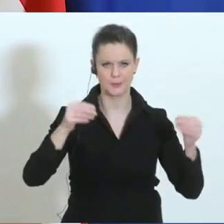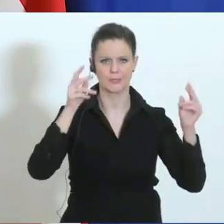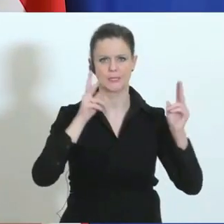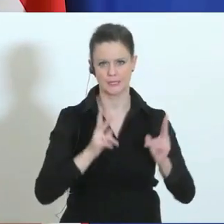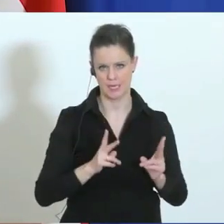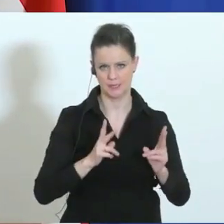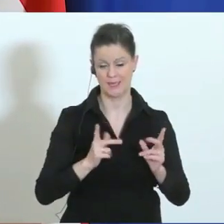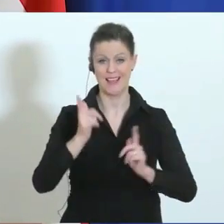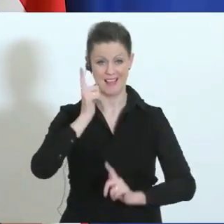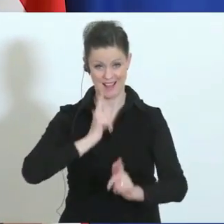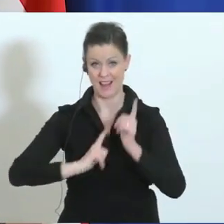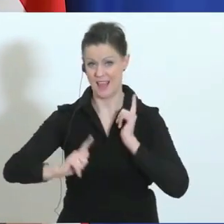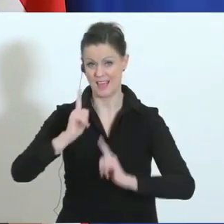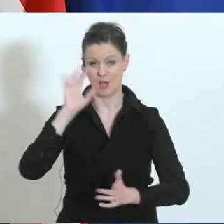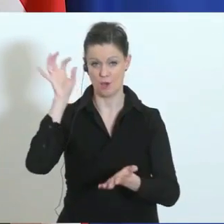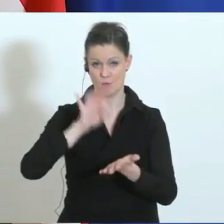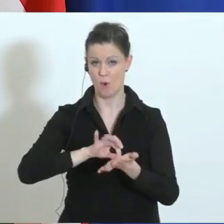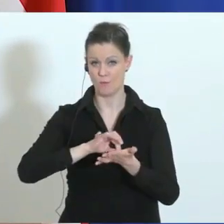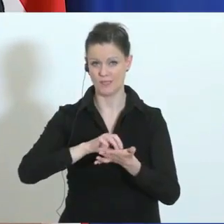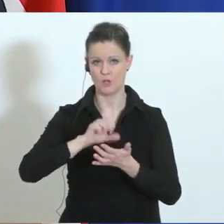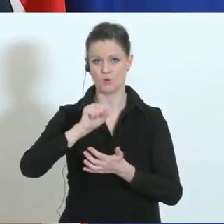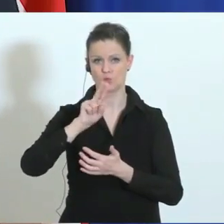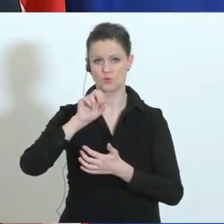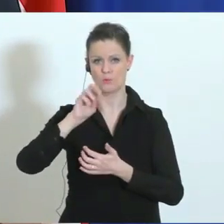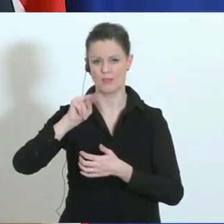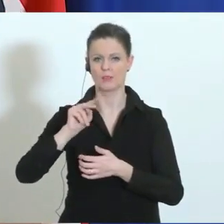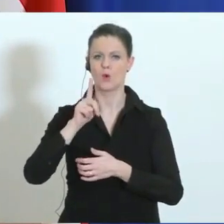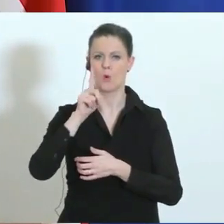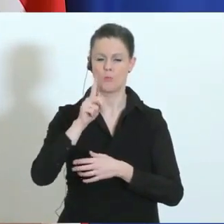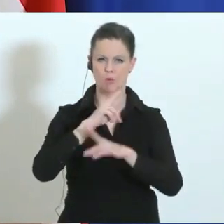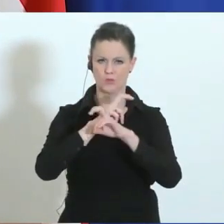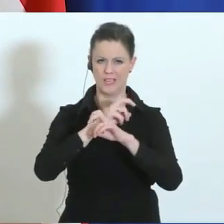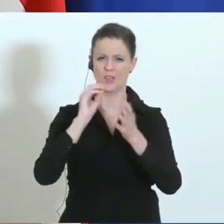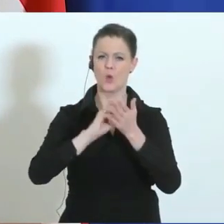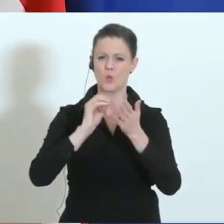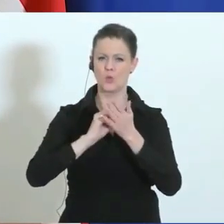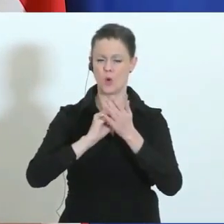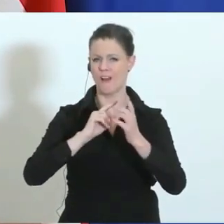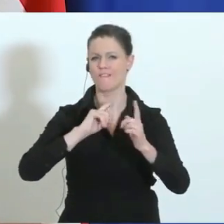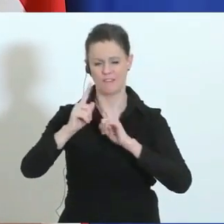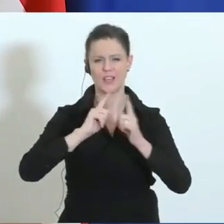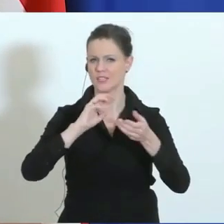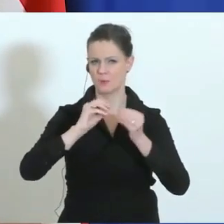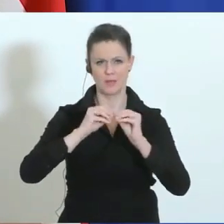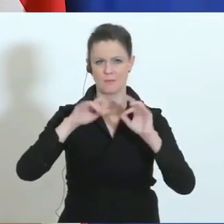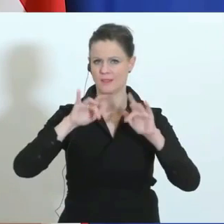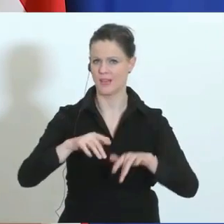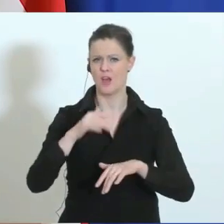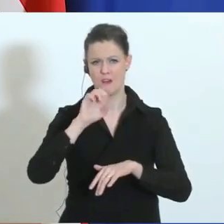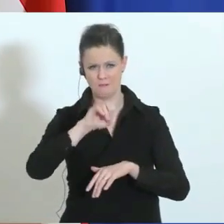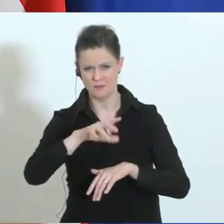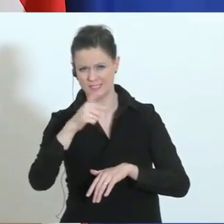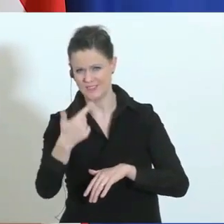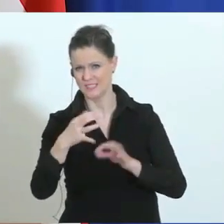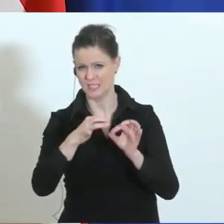Leider haben wir derzeit noch beim Grenzübergang Suben in Oberösterreich eine Verkehrsbehinderung von 15 bis 20 Kilometer Dimension.